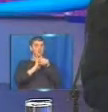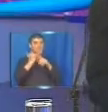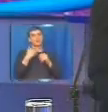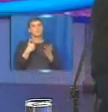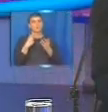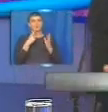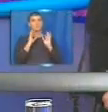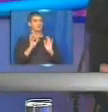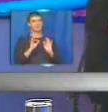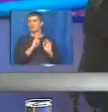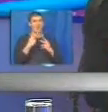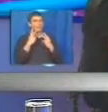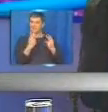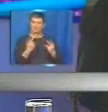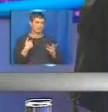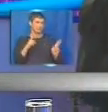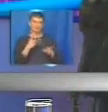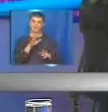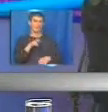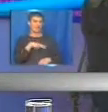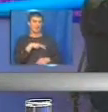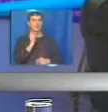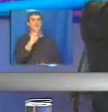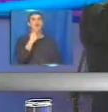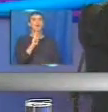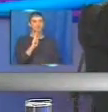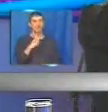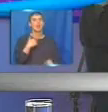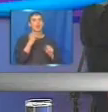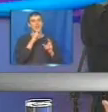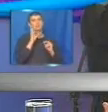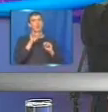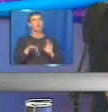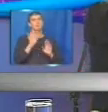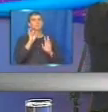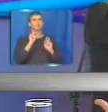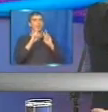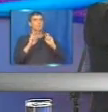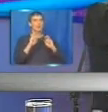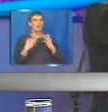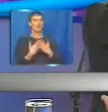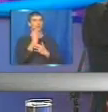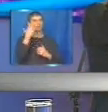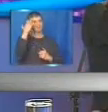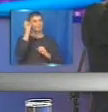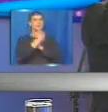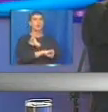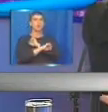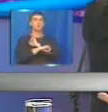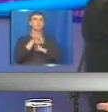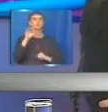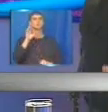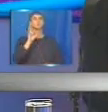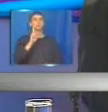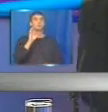מממשים, לא את הפתרון, את זה אנחנו לא יכולים לקחת אל עצמנו, אבל את ההבטחה לעסוק בממצעי מחקר תרי של מדענים, אוניברסיטת UCLA